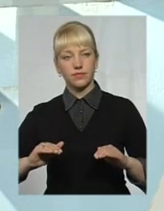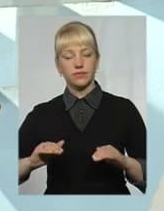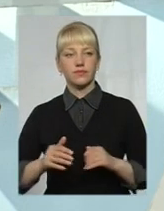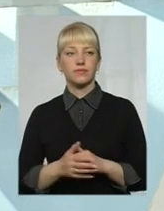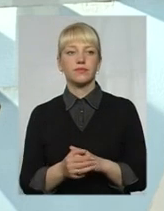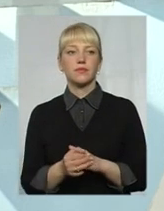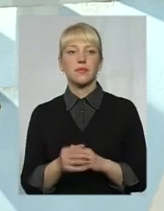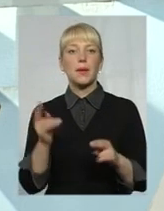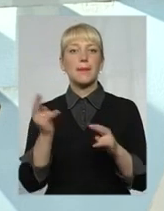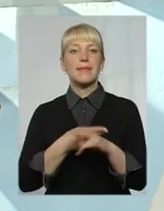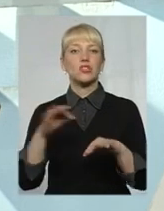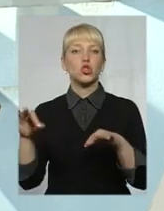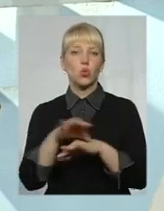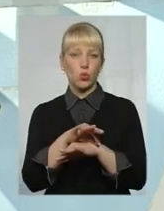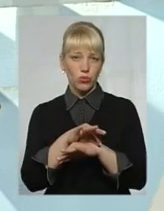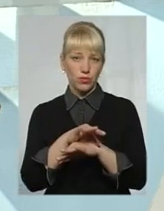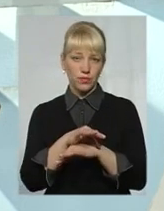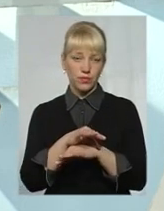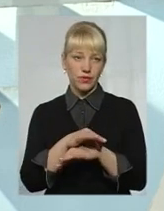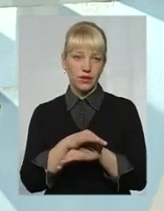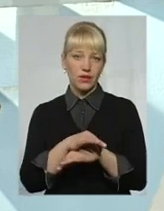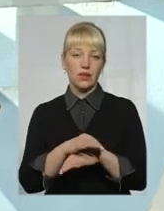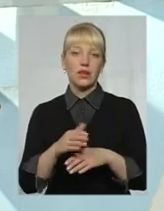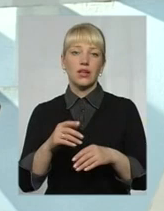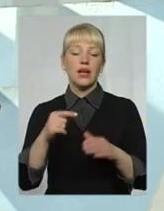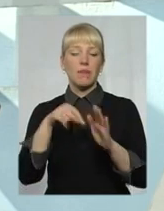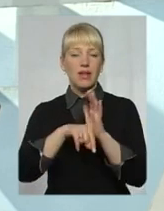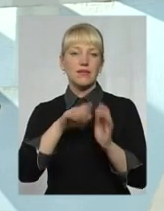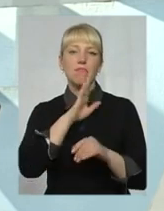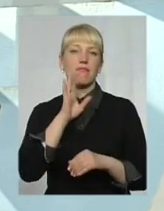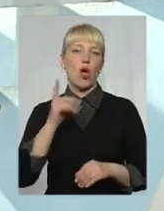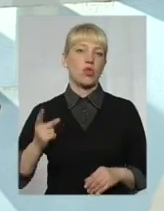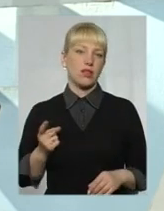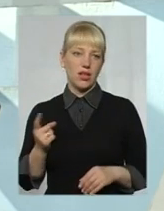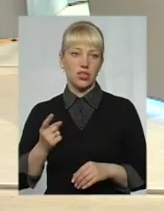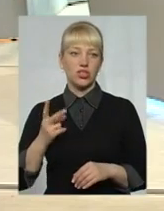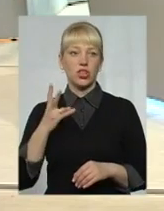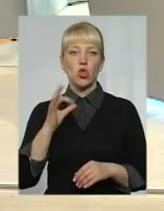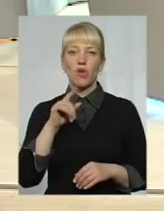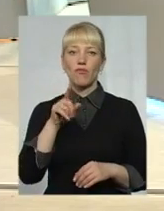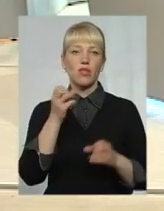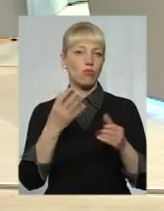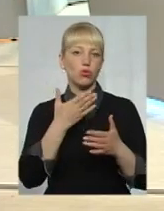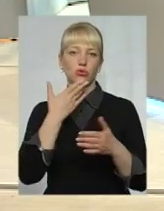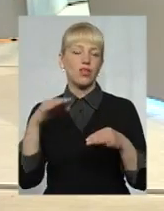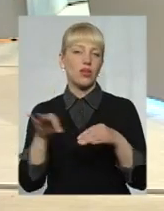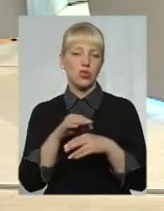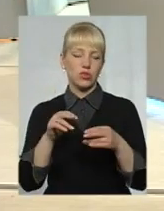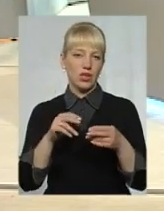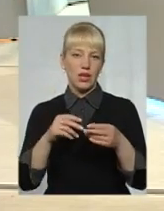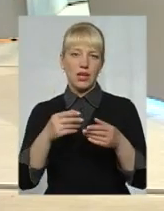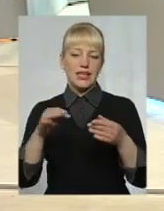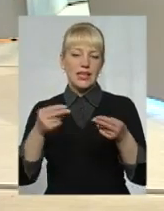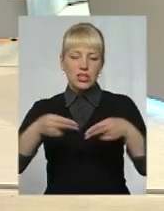без шлюбу. На увазі, що вони матері-одиначки. Але вони просто не реєстрували шлюбу. Вони проживають